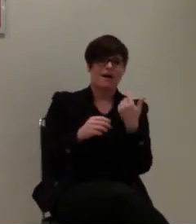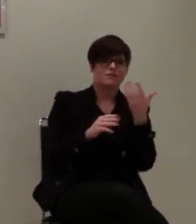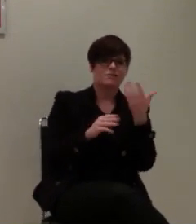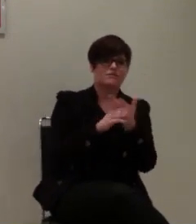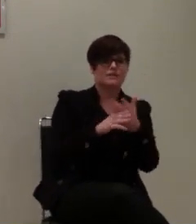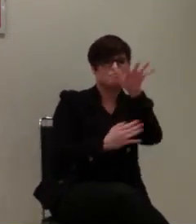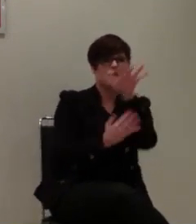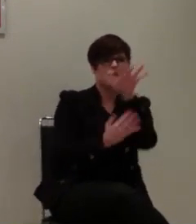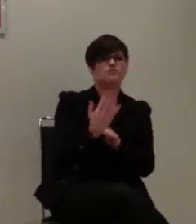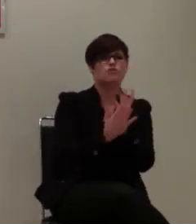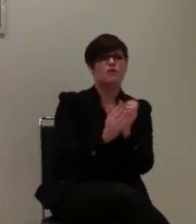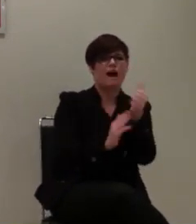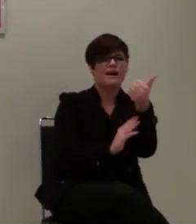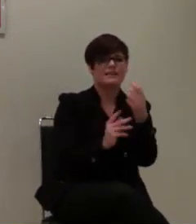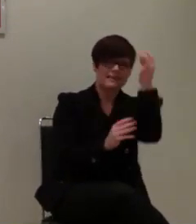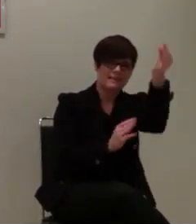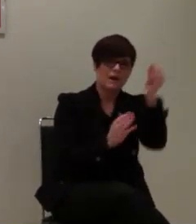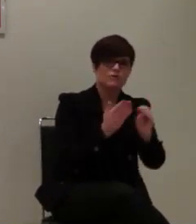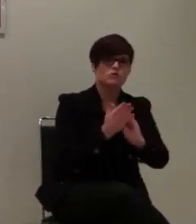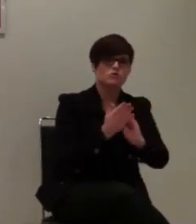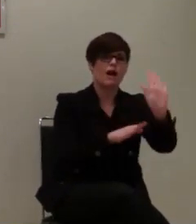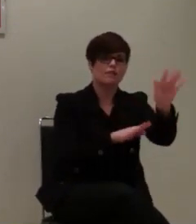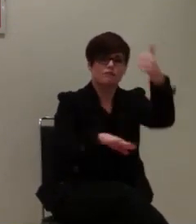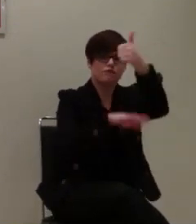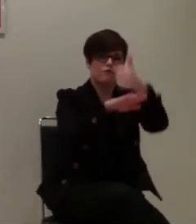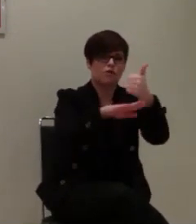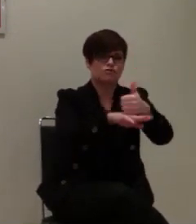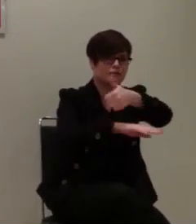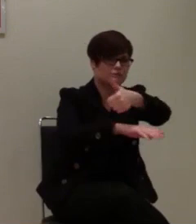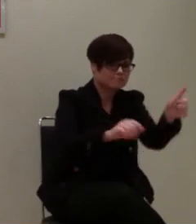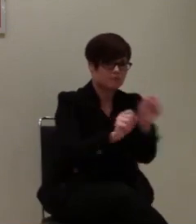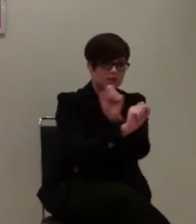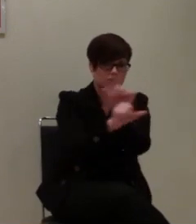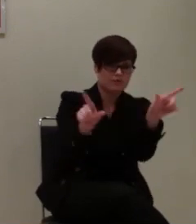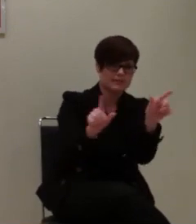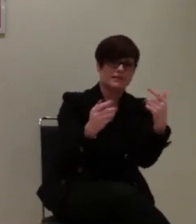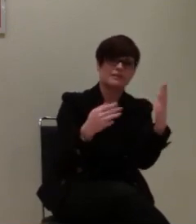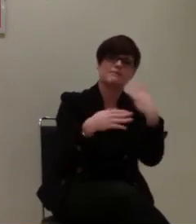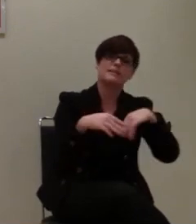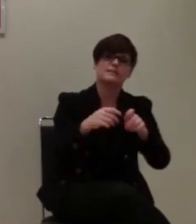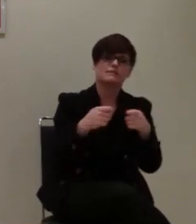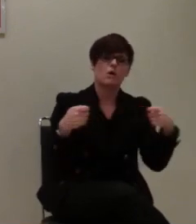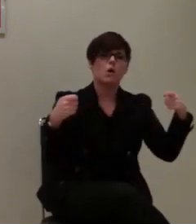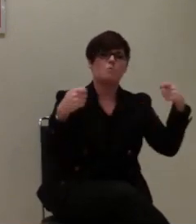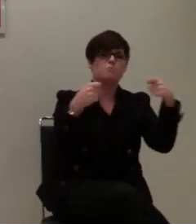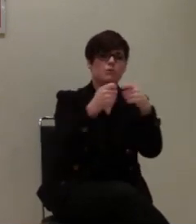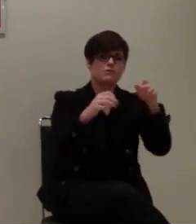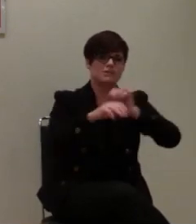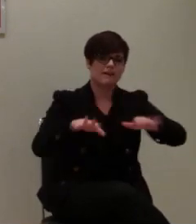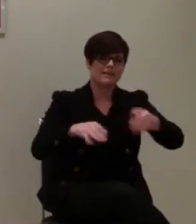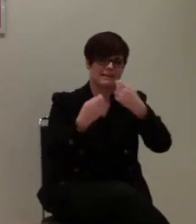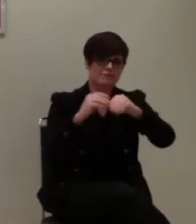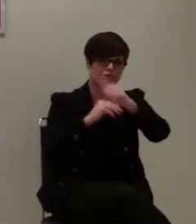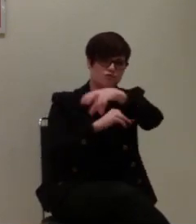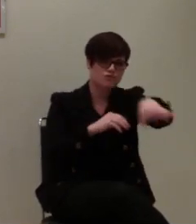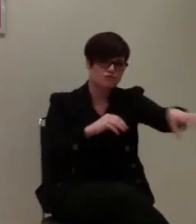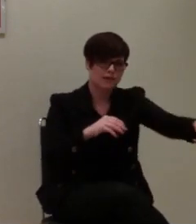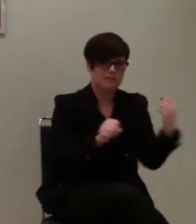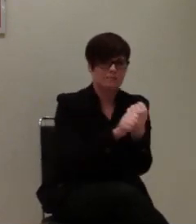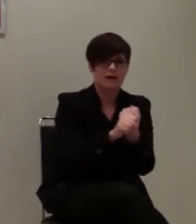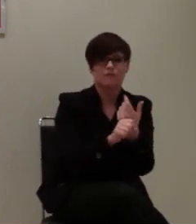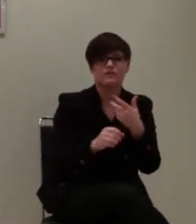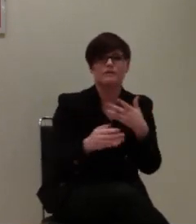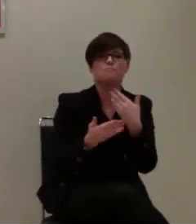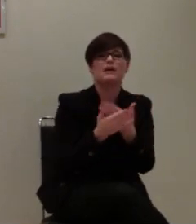schon eine Idee aufgeschrieben, ich an die Vorstände geschickt habe, dass man bundesweit Infostände zum Beispiel macht, wo man Beispiele für